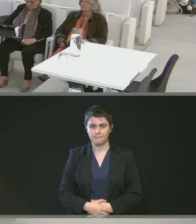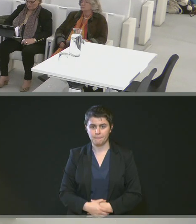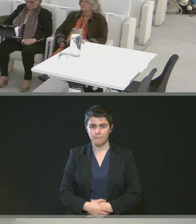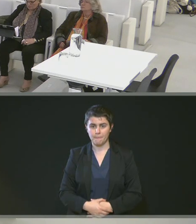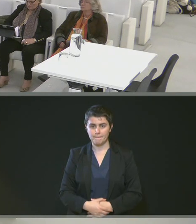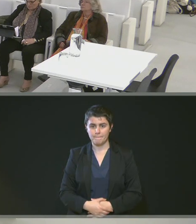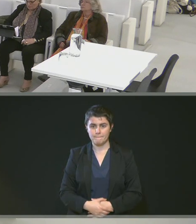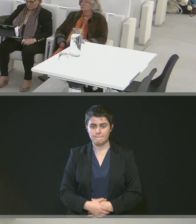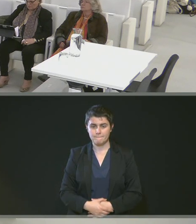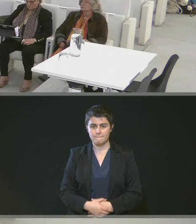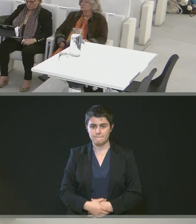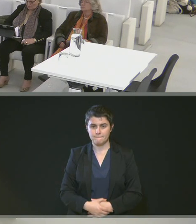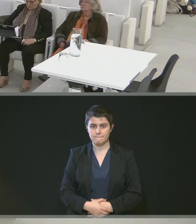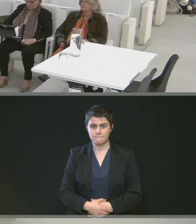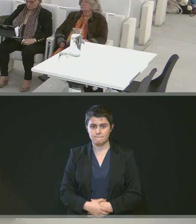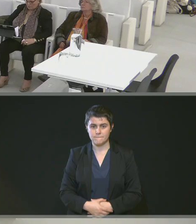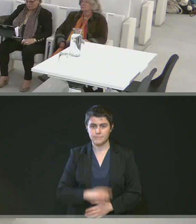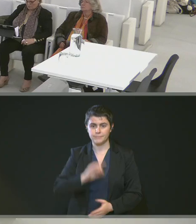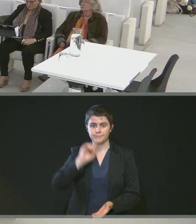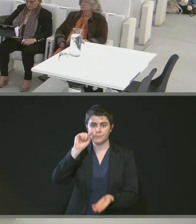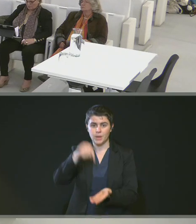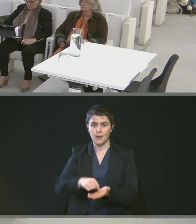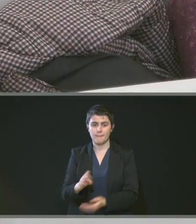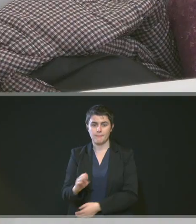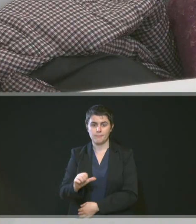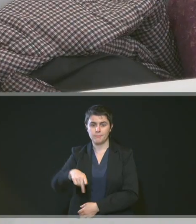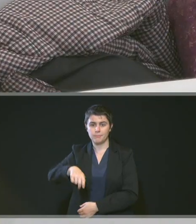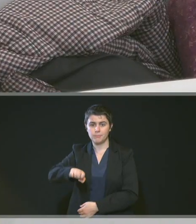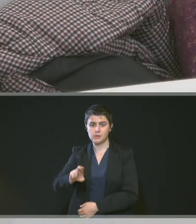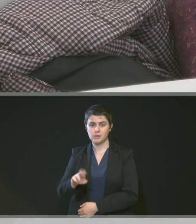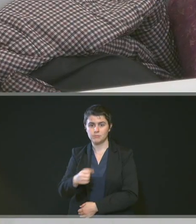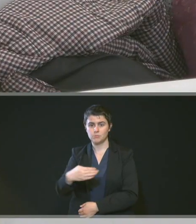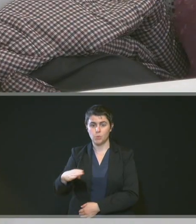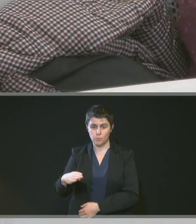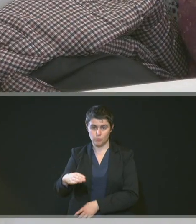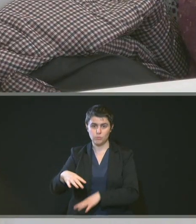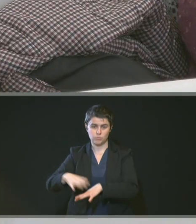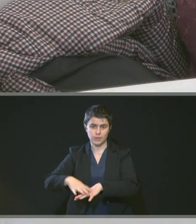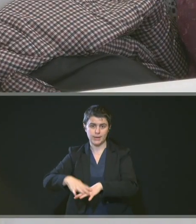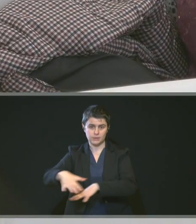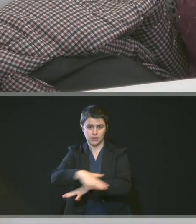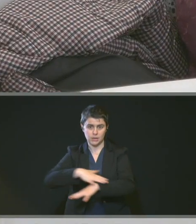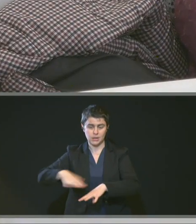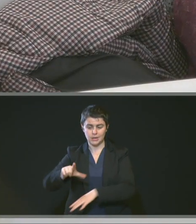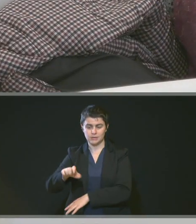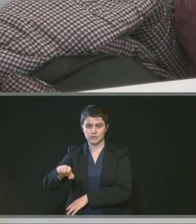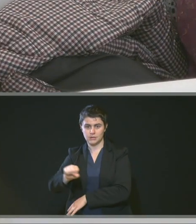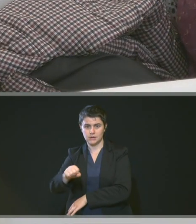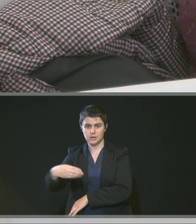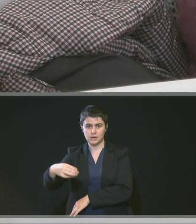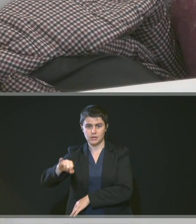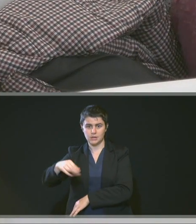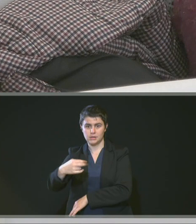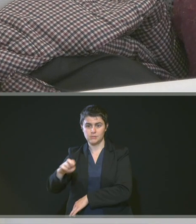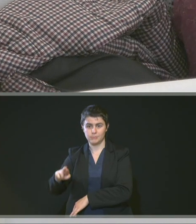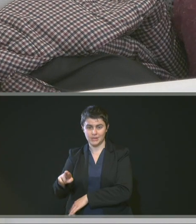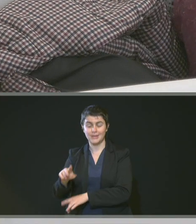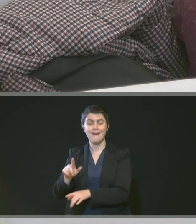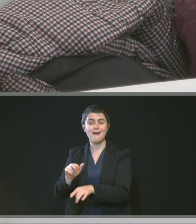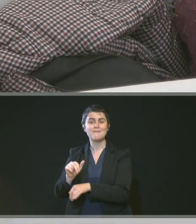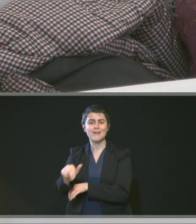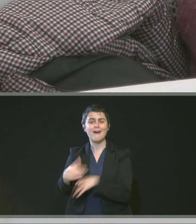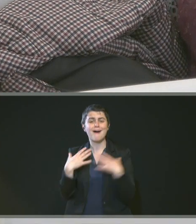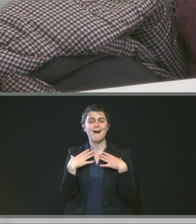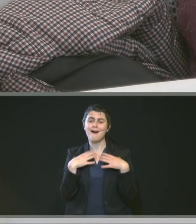là, c'est à Bapaume, secteur Les Mines. C'est là où il y la balade du Cahit. C'est une